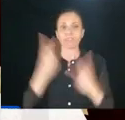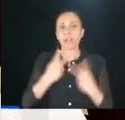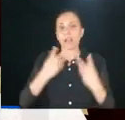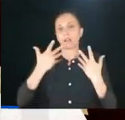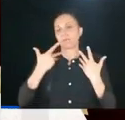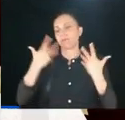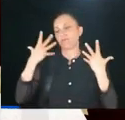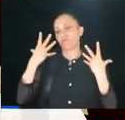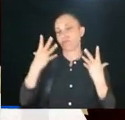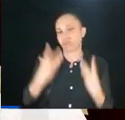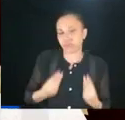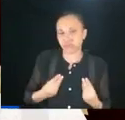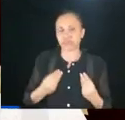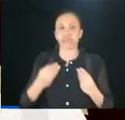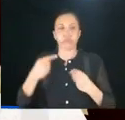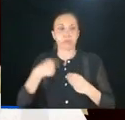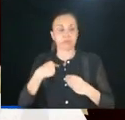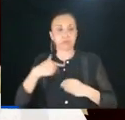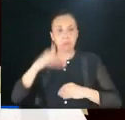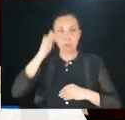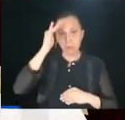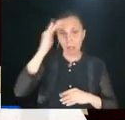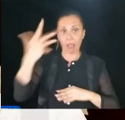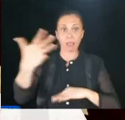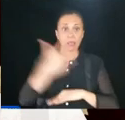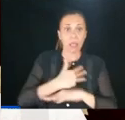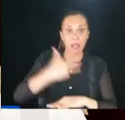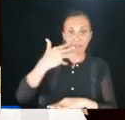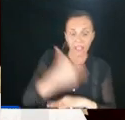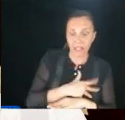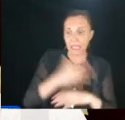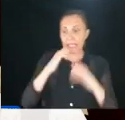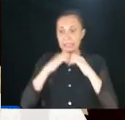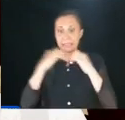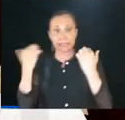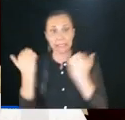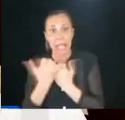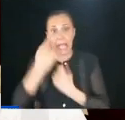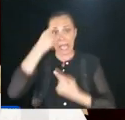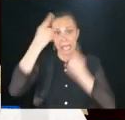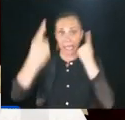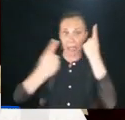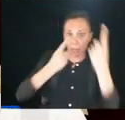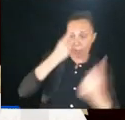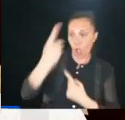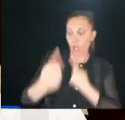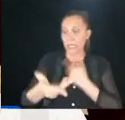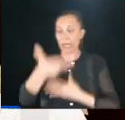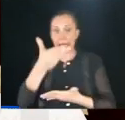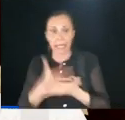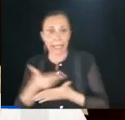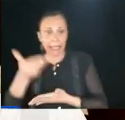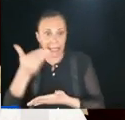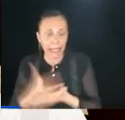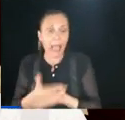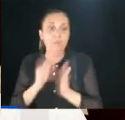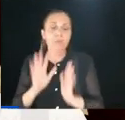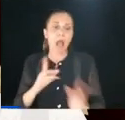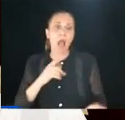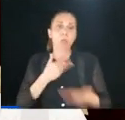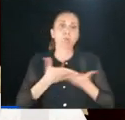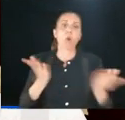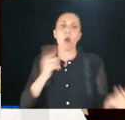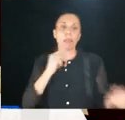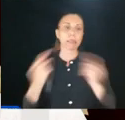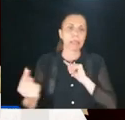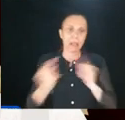tantissime volte io ho sentito intervenire sullo stadio con ipotesi, con richieste, ma